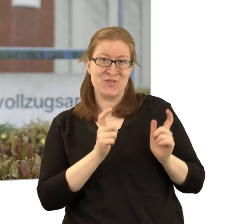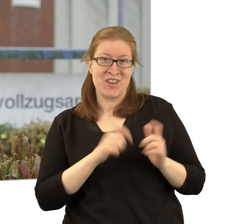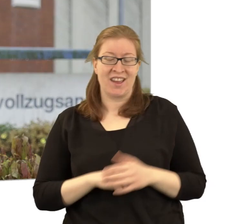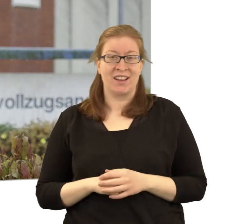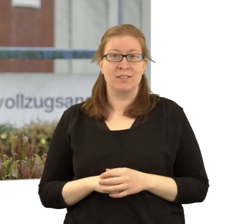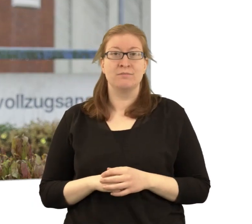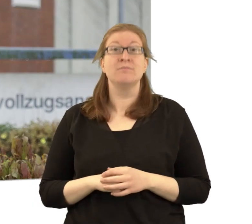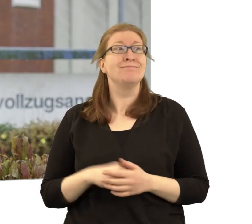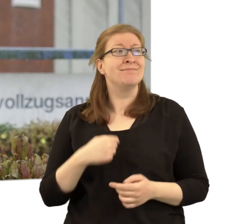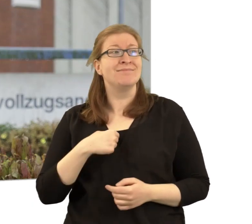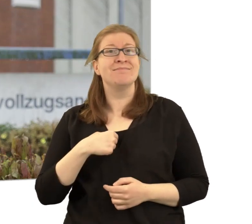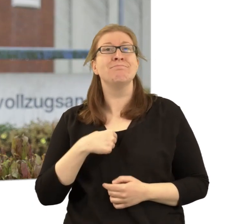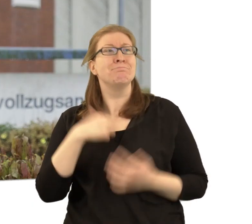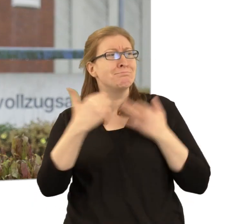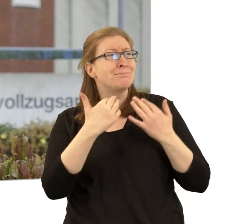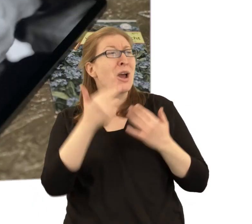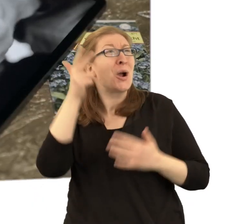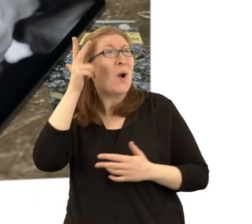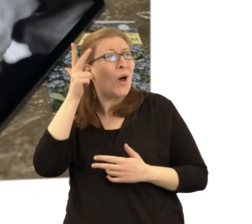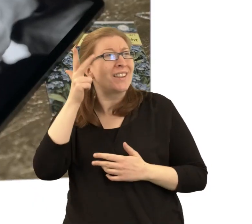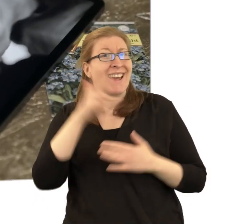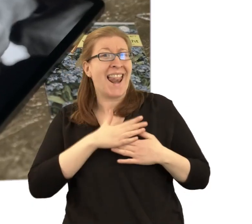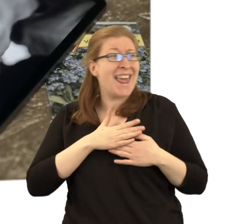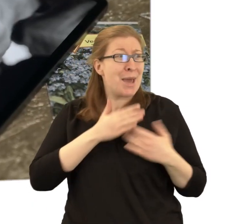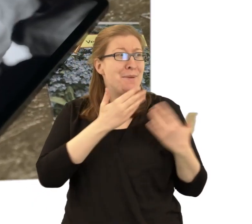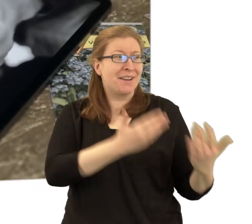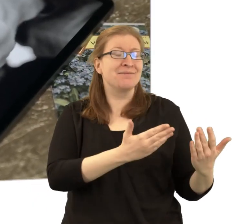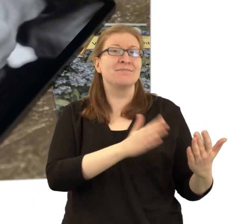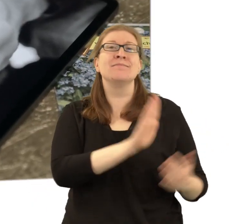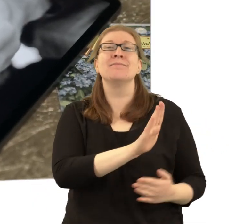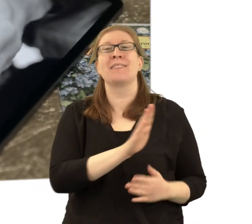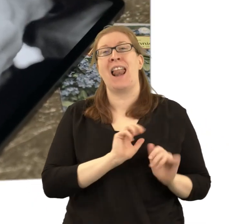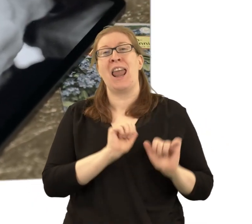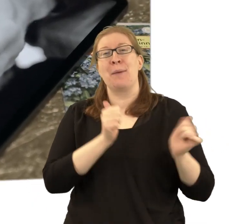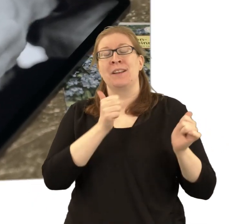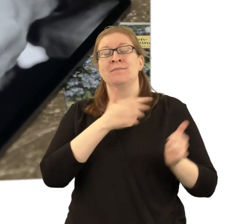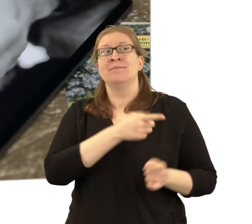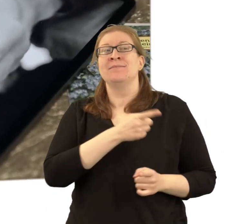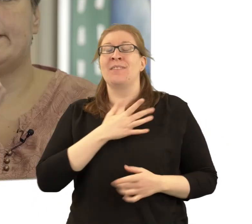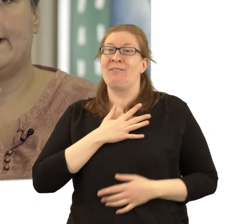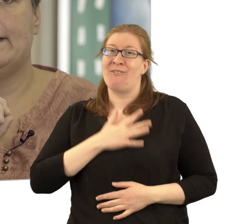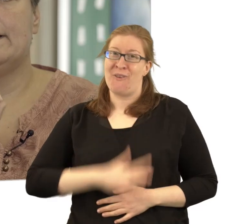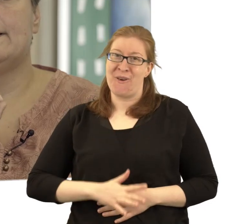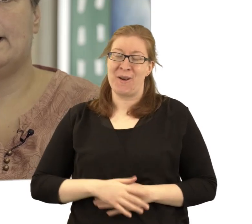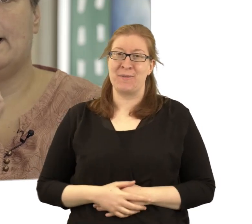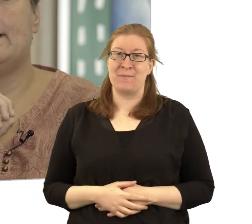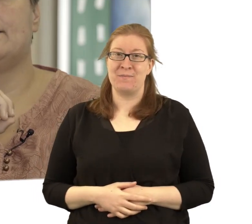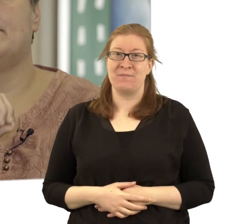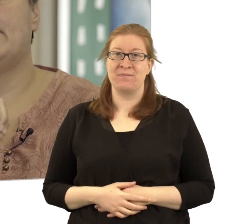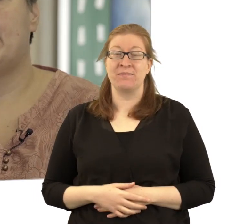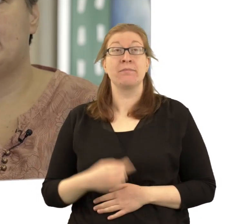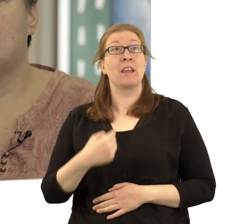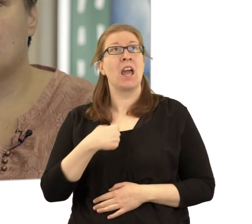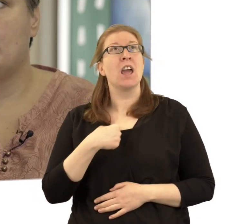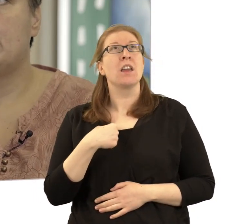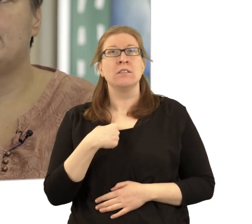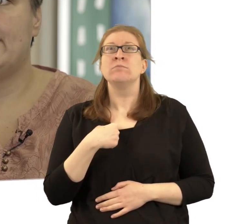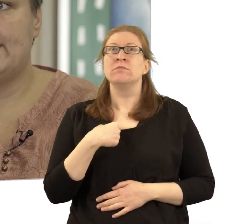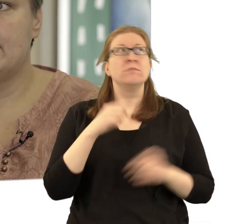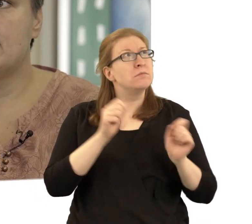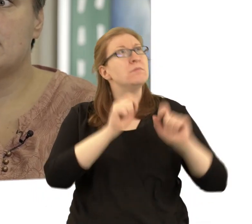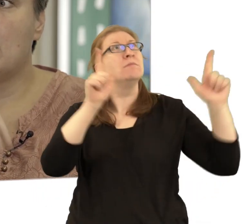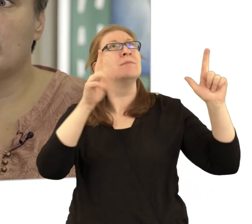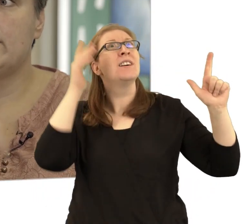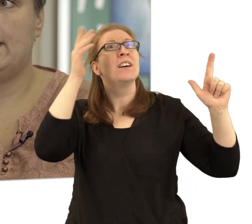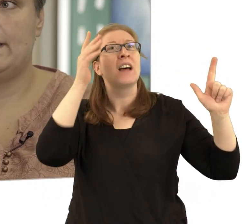geliebt, reicht fürs Leben. Man erwartet etwas anderes, als man am Ende bekommt. Und